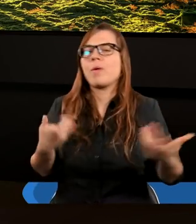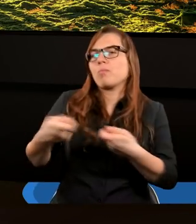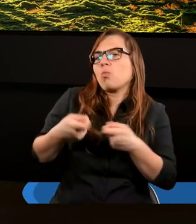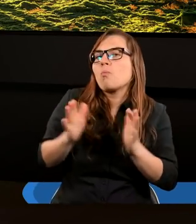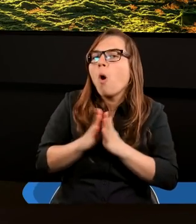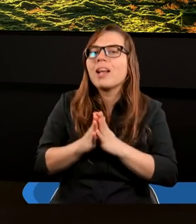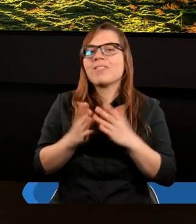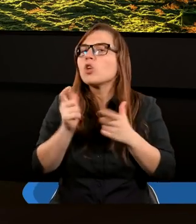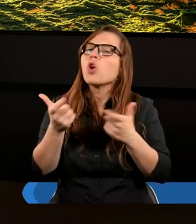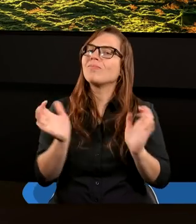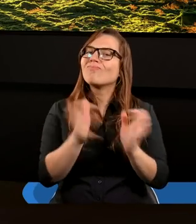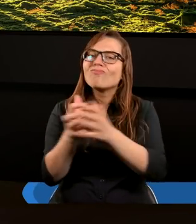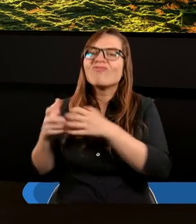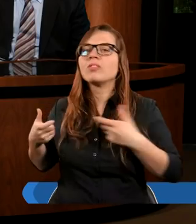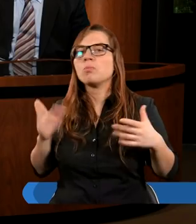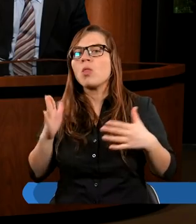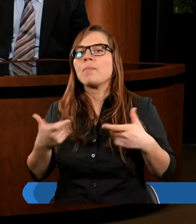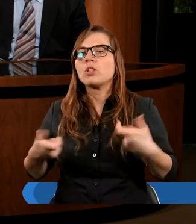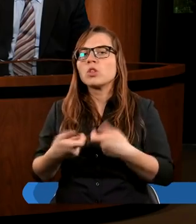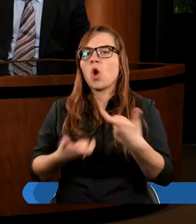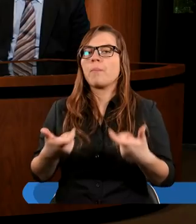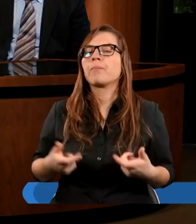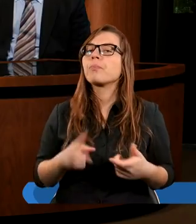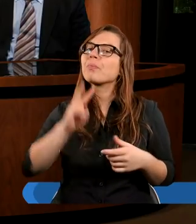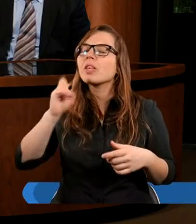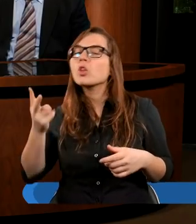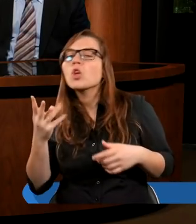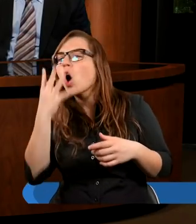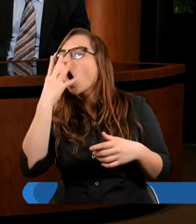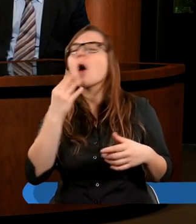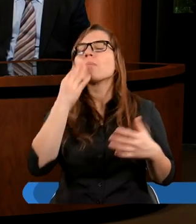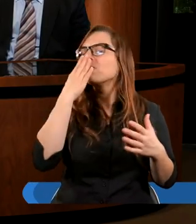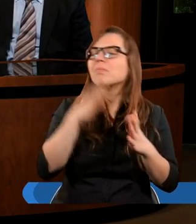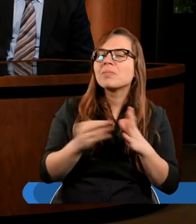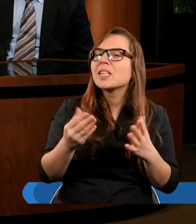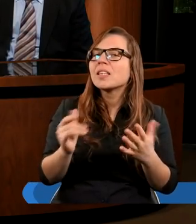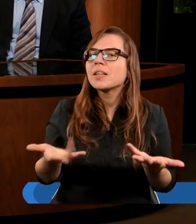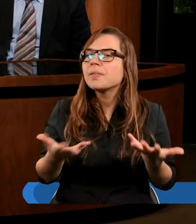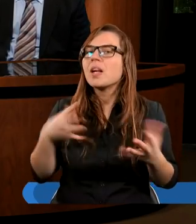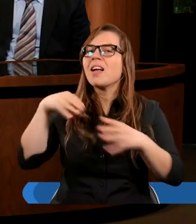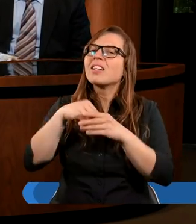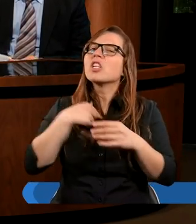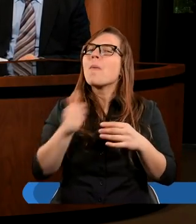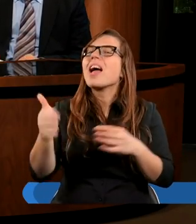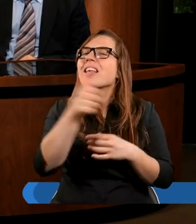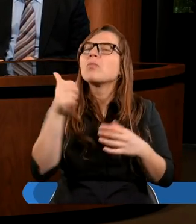zaniedbywać. Przejdźmy do drugiego takiego obrazu, który też pomoże nam tą jedność zrozumieć.